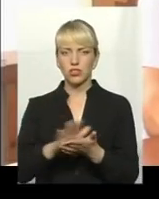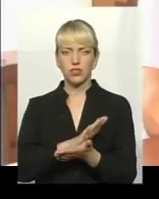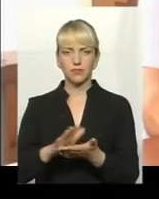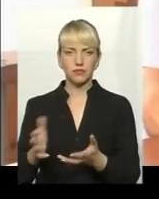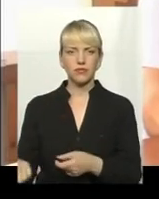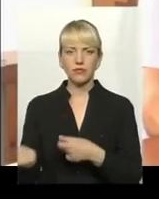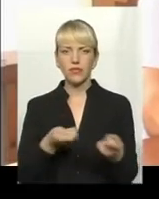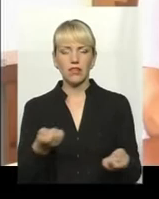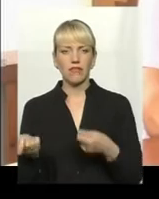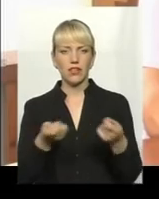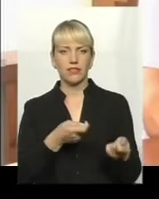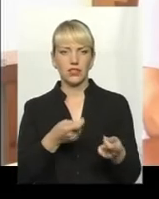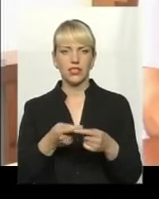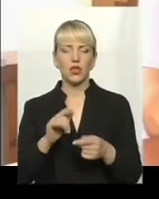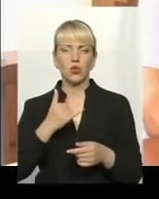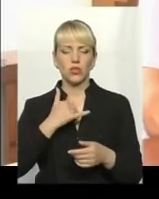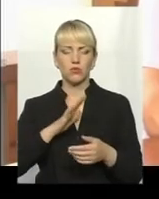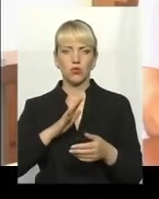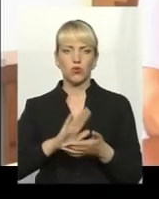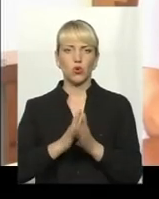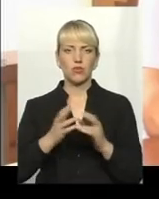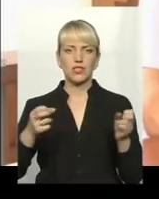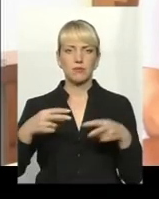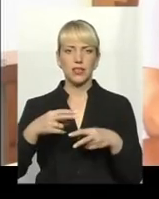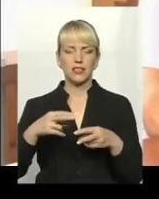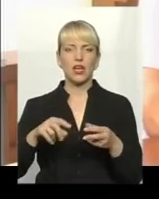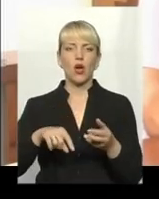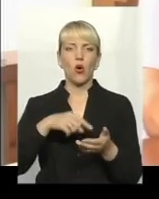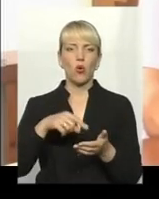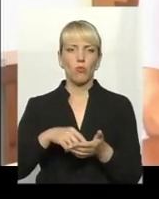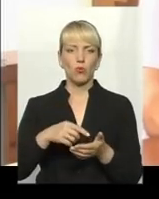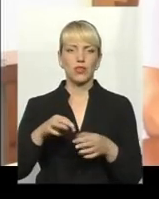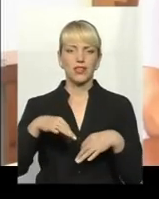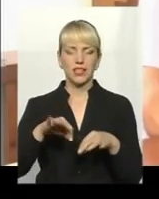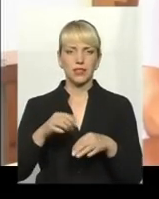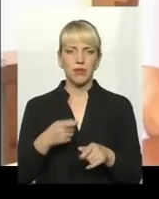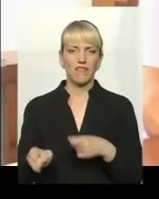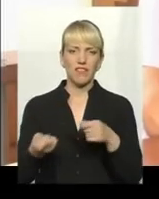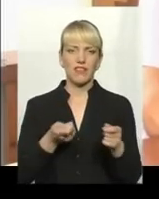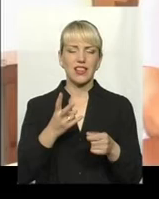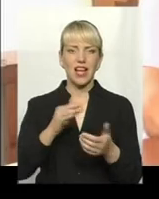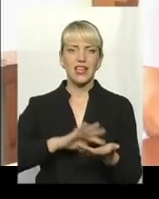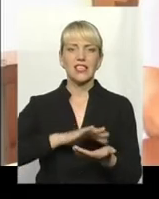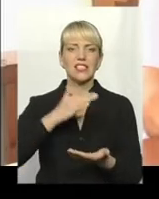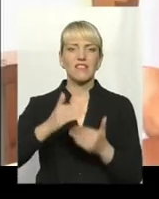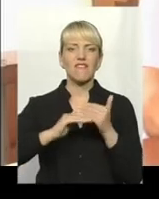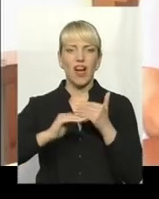У нас договір був спецкомунтранспортом, ми вивезли на свалку його. А так,